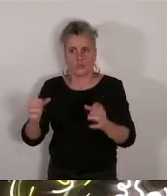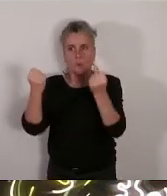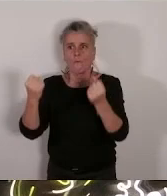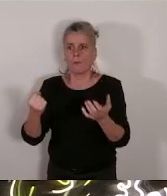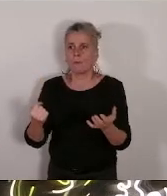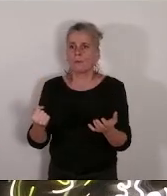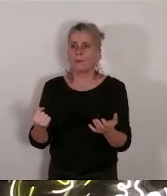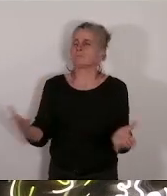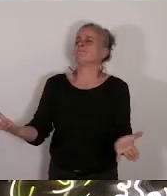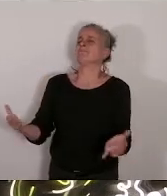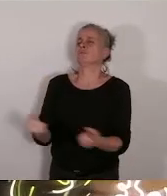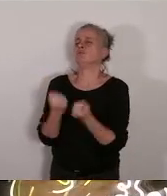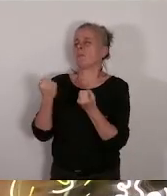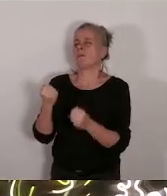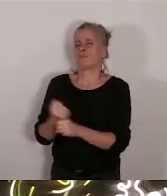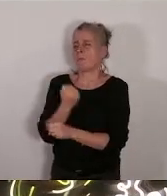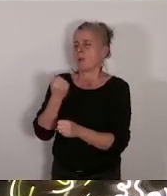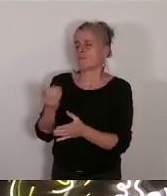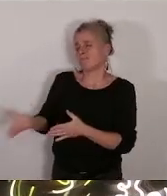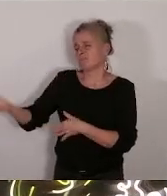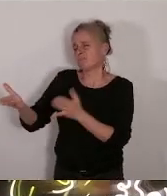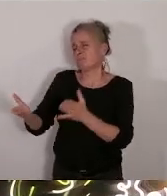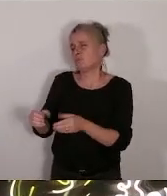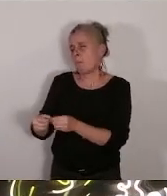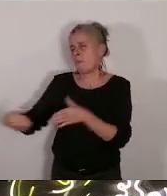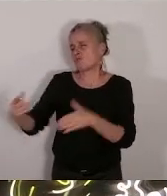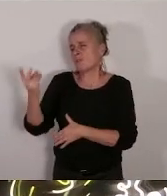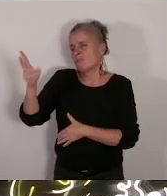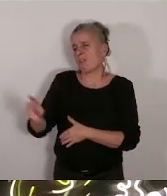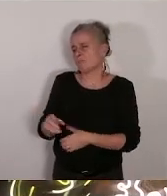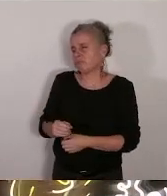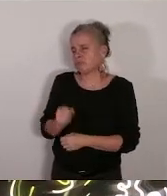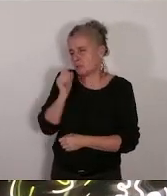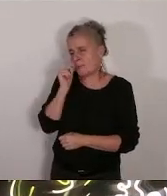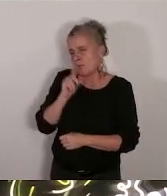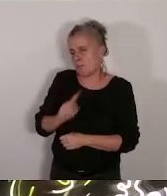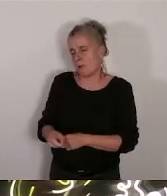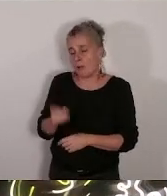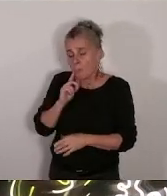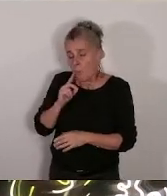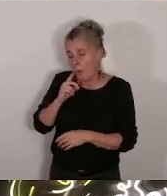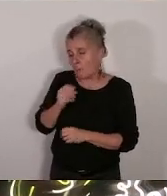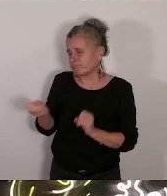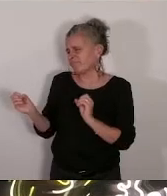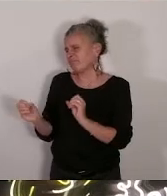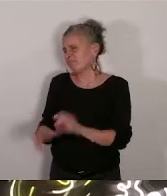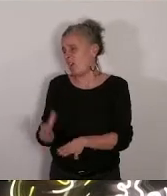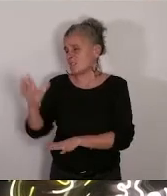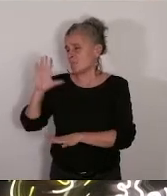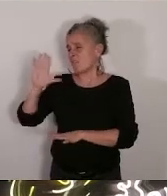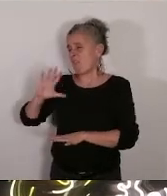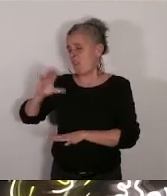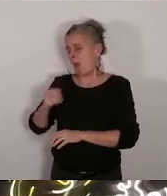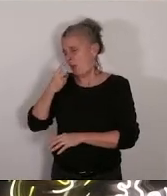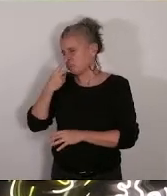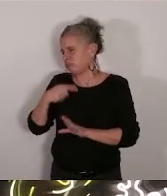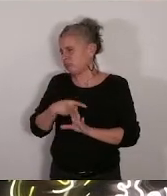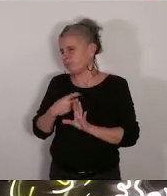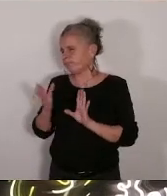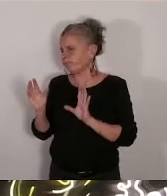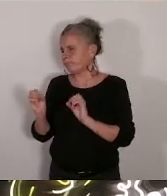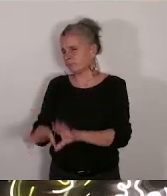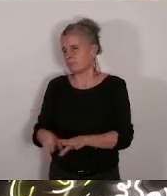majorité car c'est un passé qui ne vous intéresse pas. Est-il possible que la Grèce, berceau de la civilisation européenne et de la démocratie,